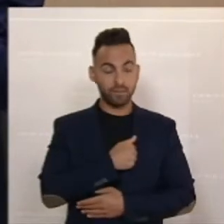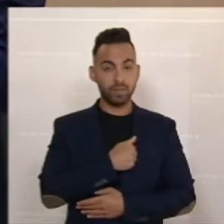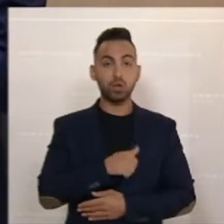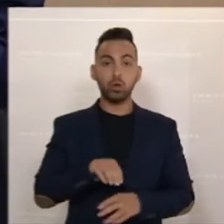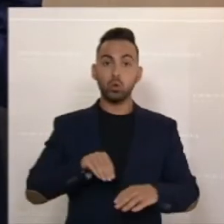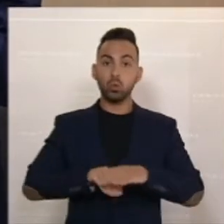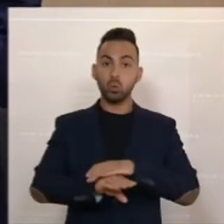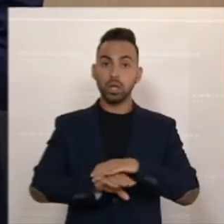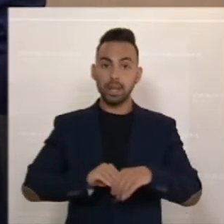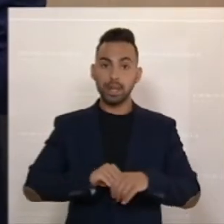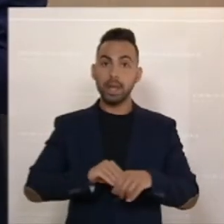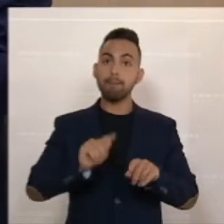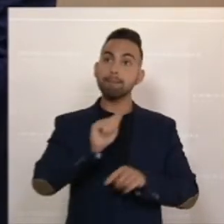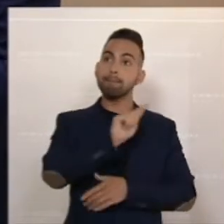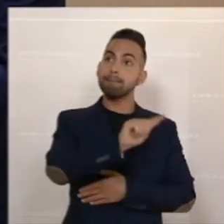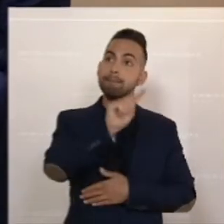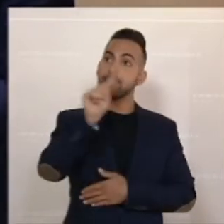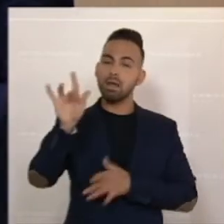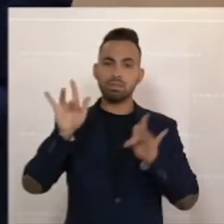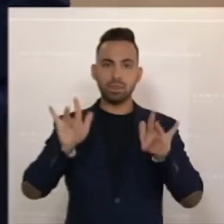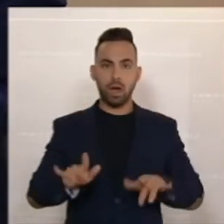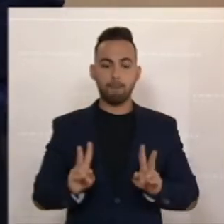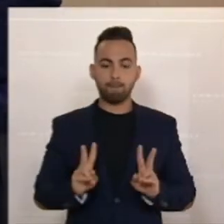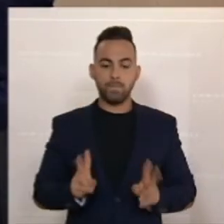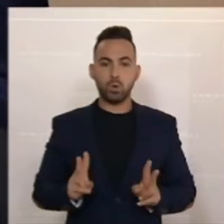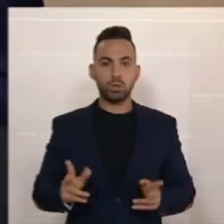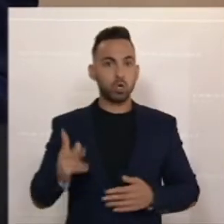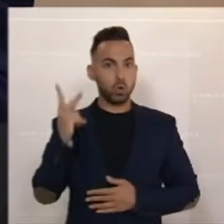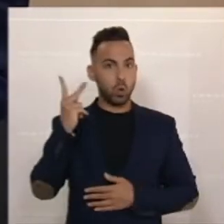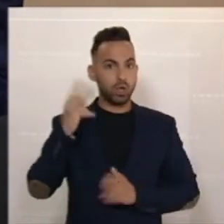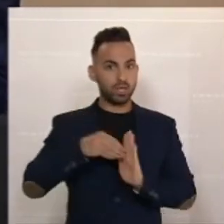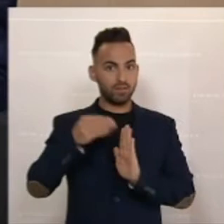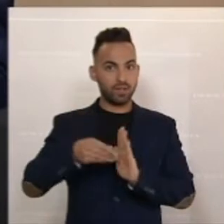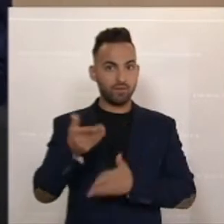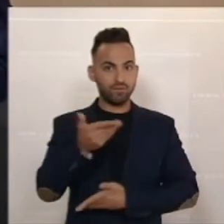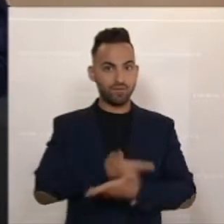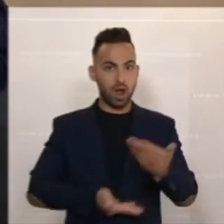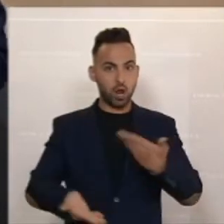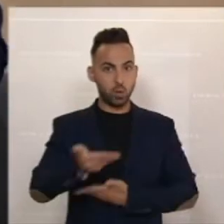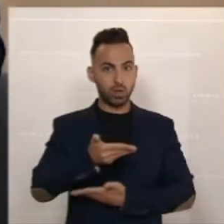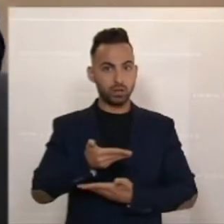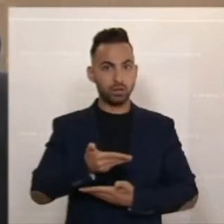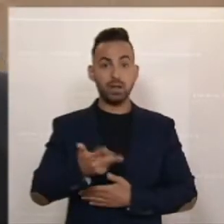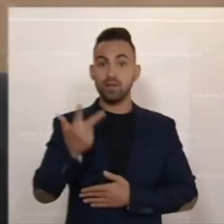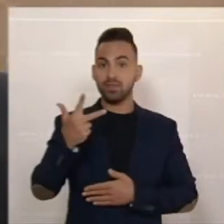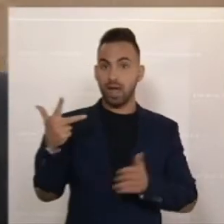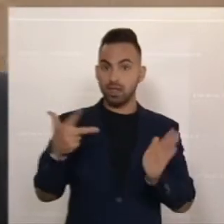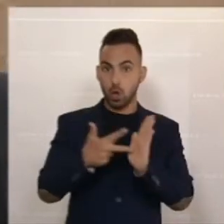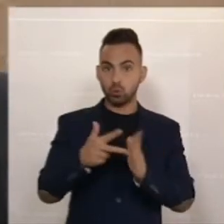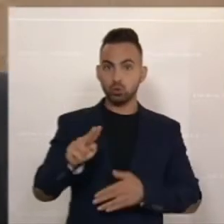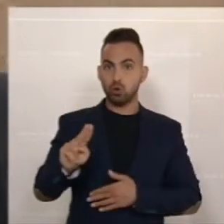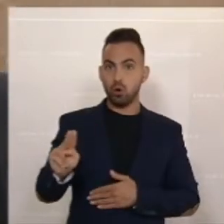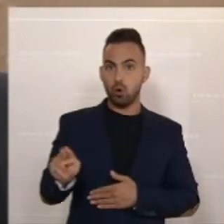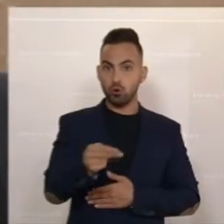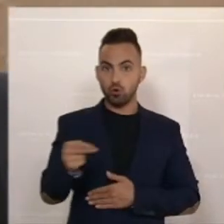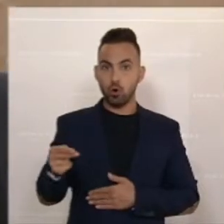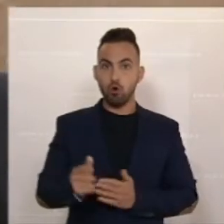dass die Unternehmerinnen und Unternehmer die Möglichkeit haben, in den Kollektivvertragsverhandlungen 3.000 Euro